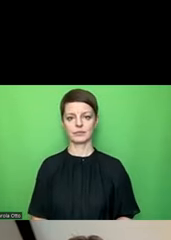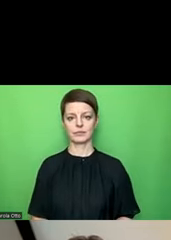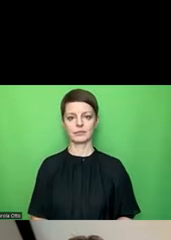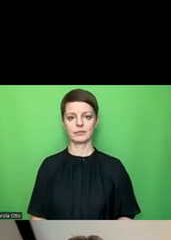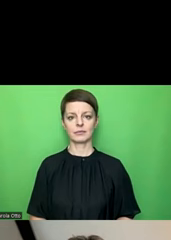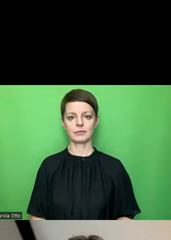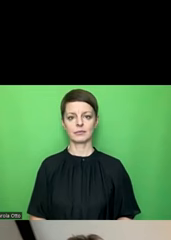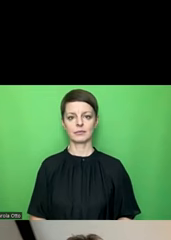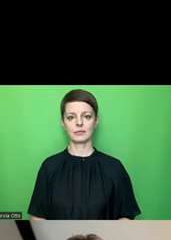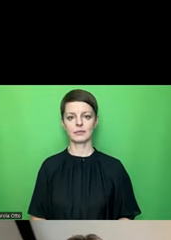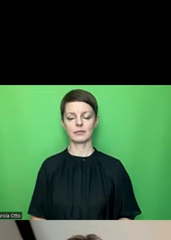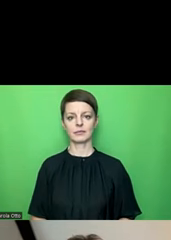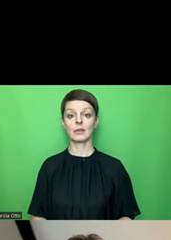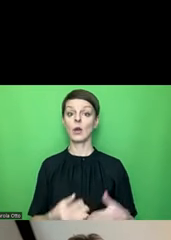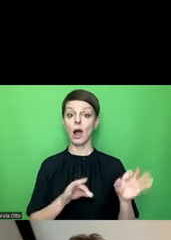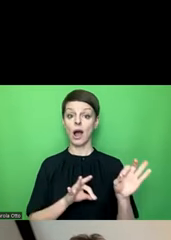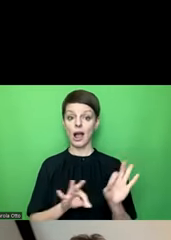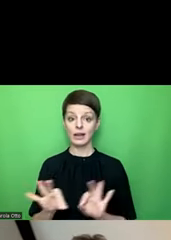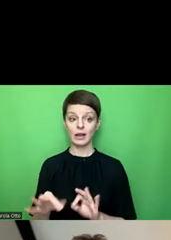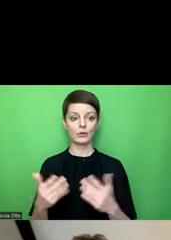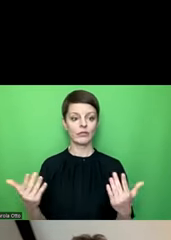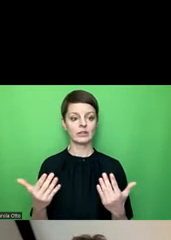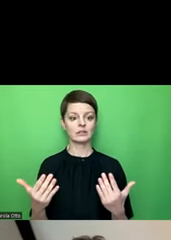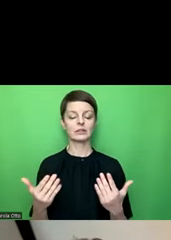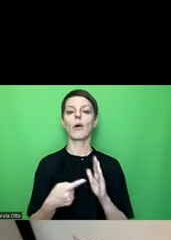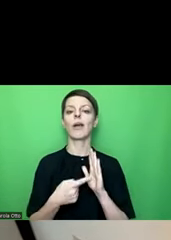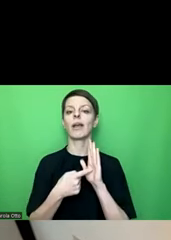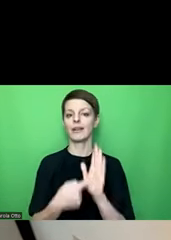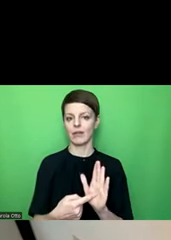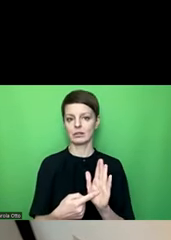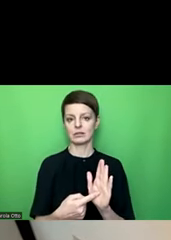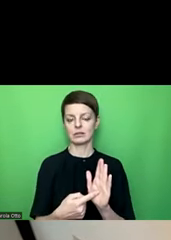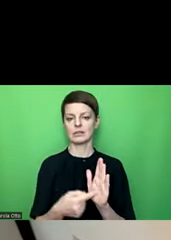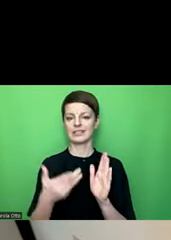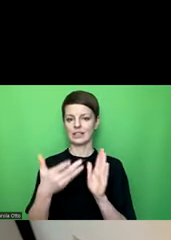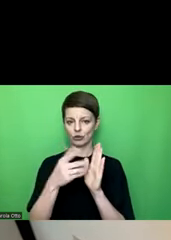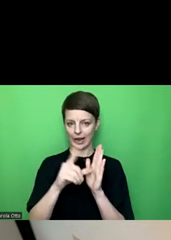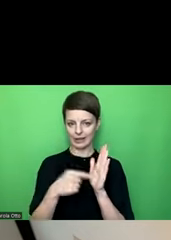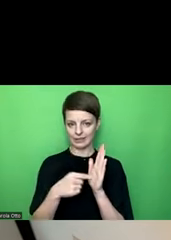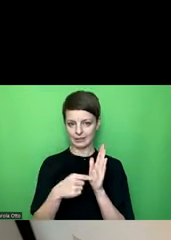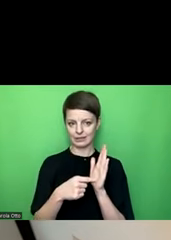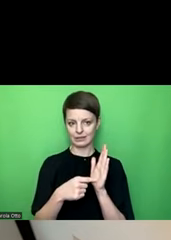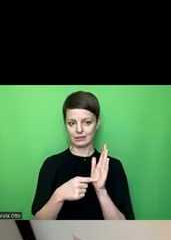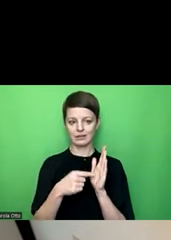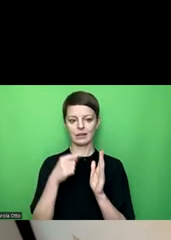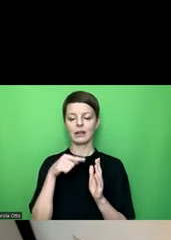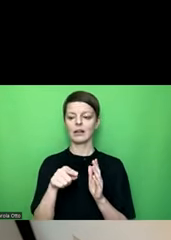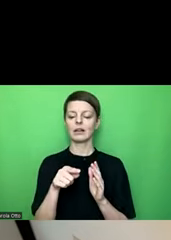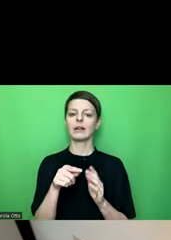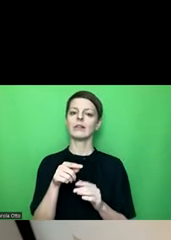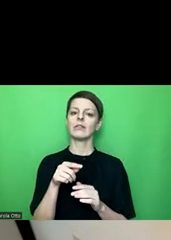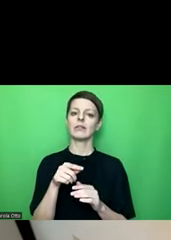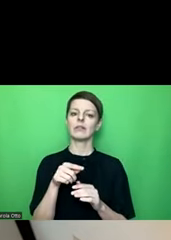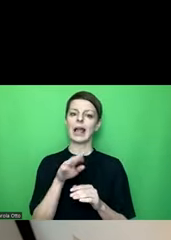Noch einleitend, ein Hinweis, wir nehmen an in dieser Checkliste, dass man Excel für das verwendet, was es